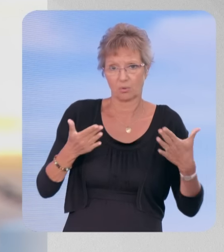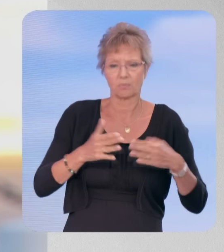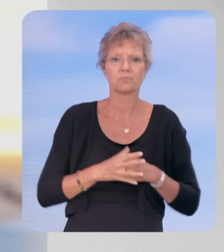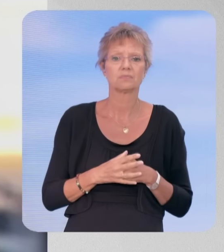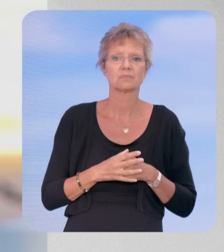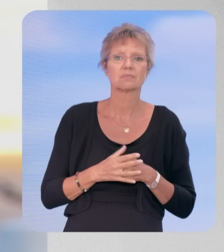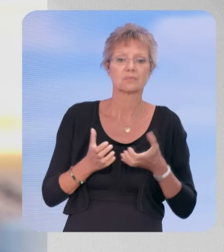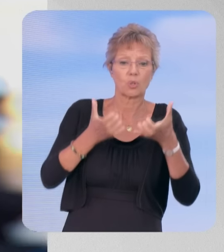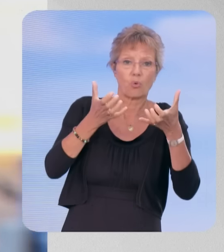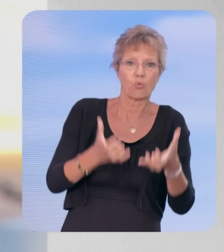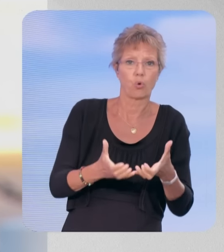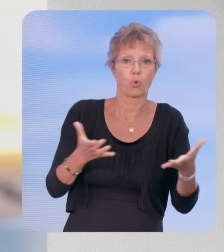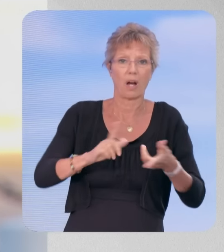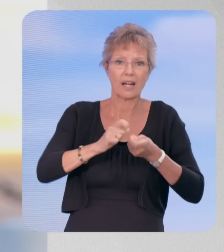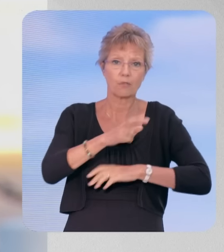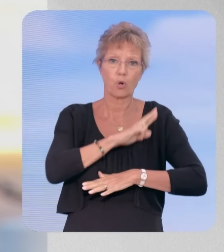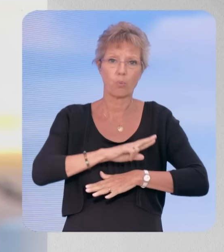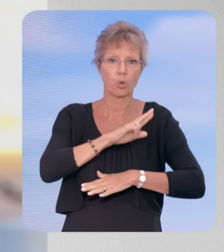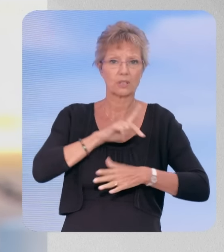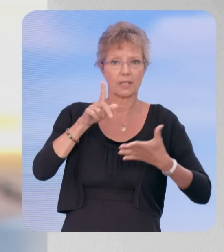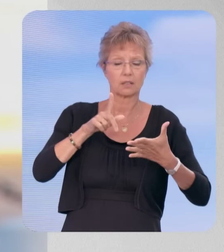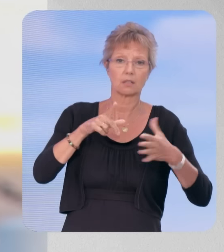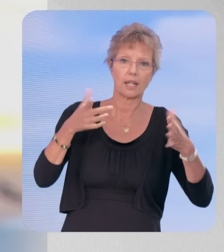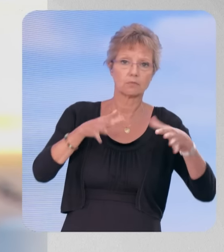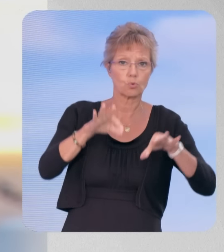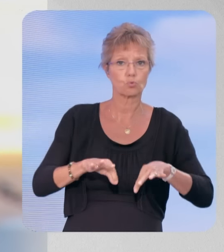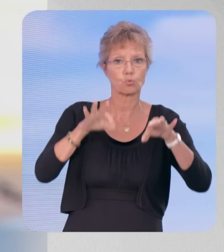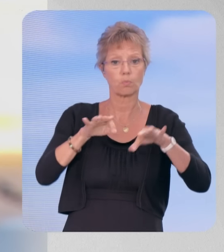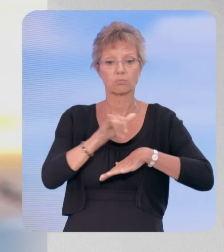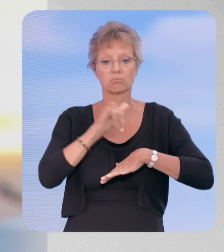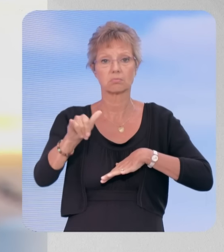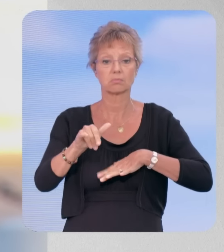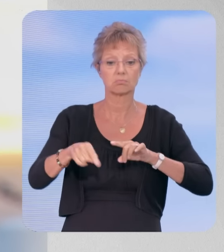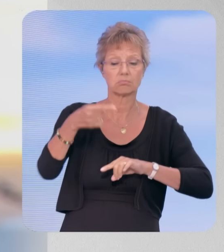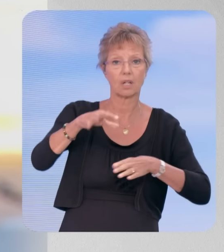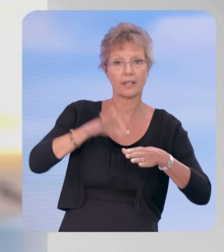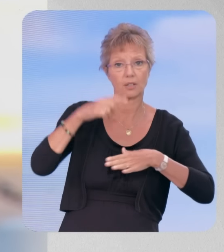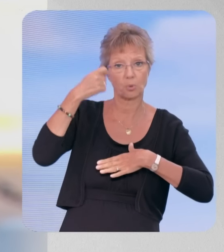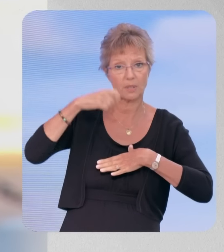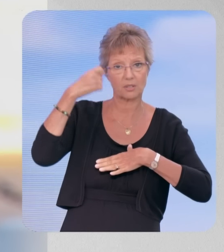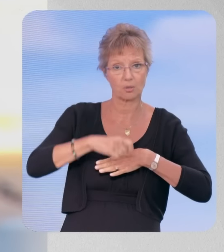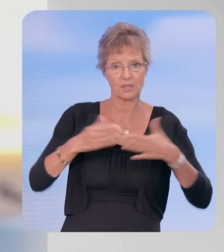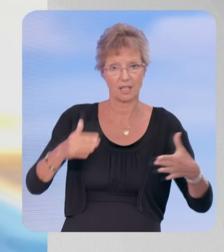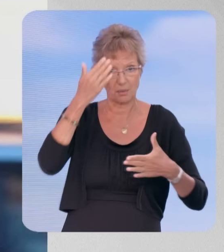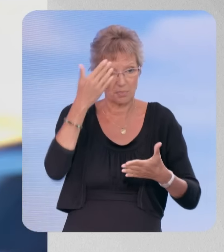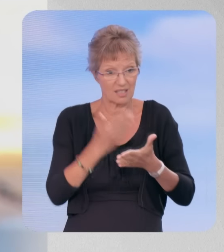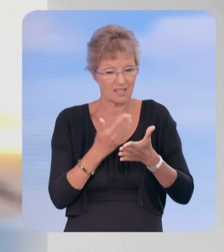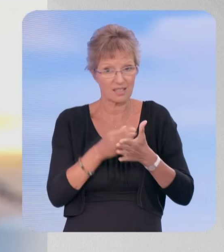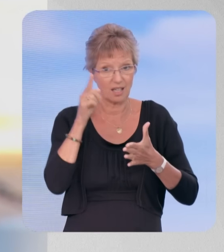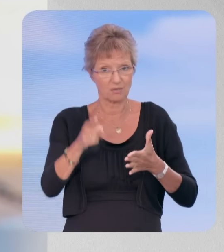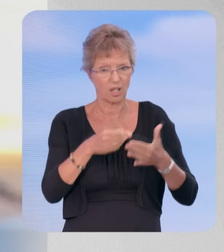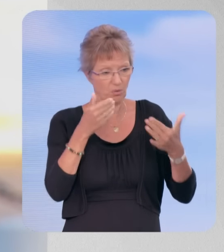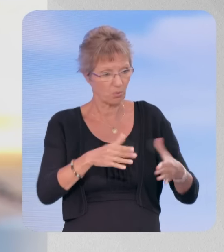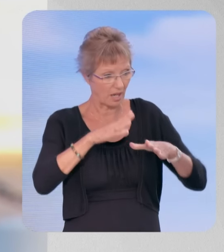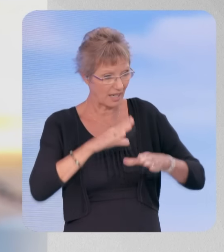suspendre la réforme des retraites jusqu'à la prochaine élection présidentielle. S'il met cette proposition sur la table, est-ce que vous lui donnez sa